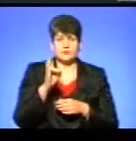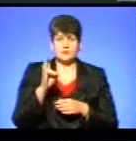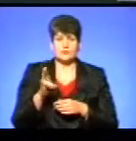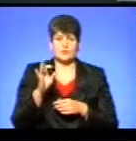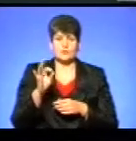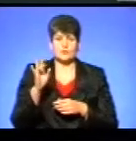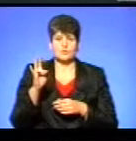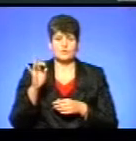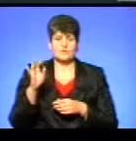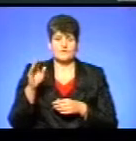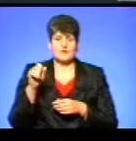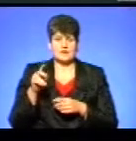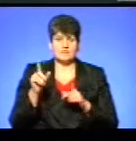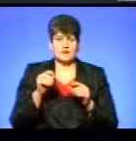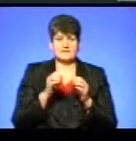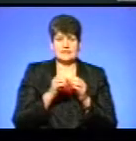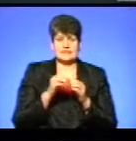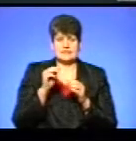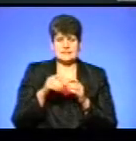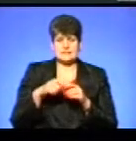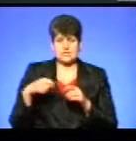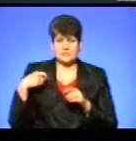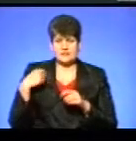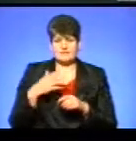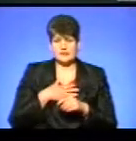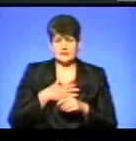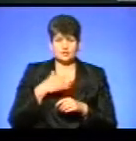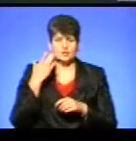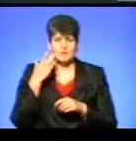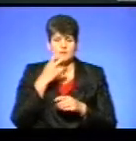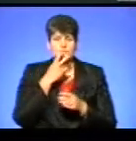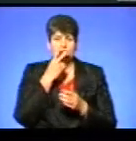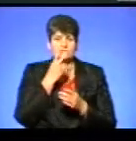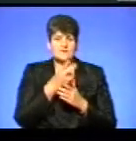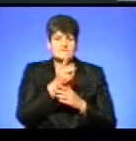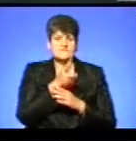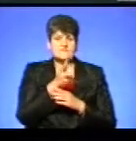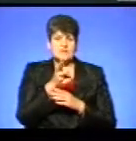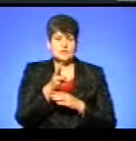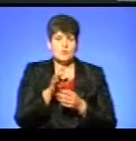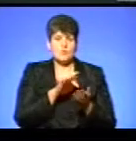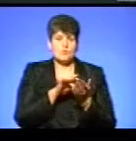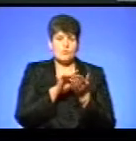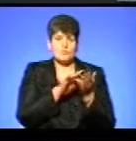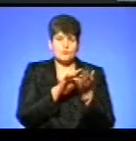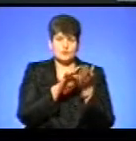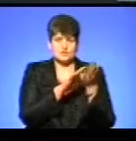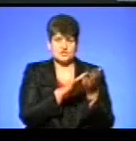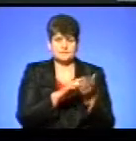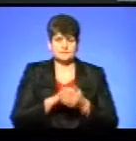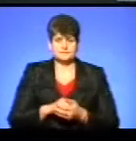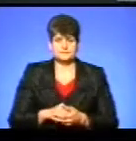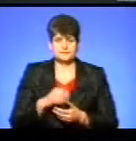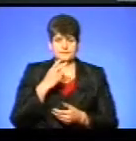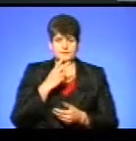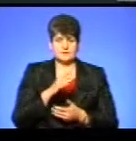велосипедистами проїхав 10 тисяч кілометрів Канадою та США, репрезентує відео-подорожі. На місці події працює наш кореспондент